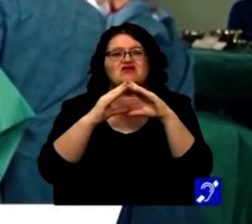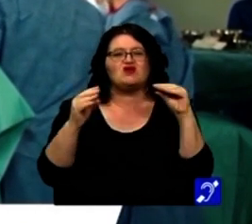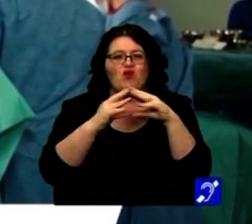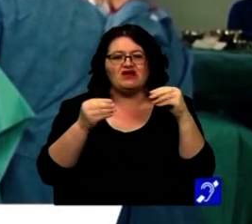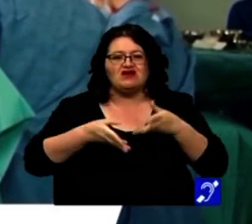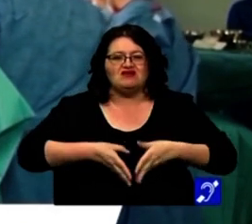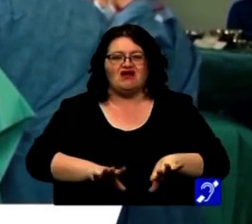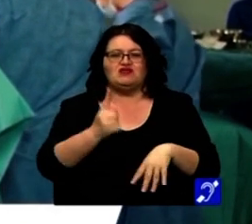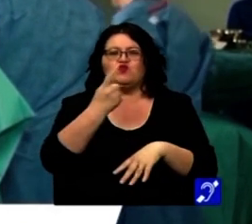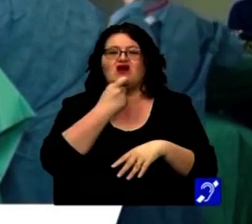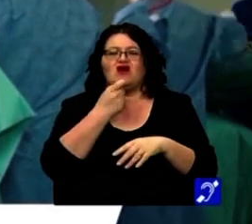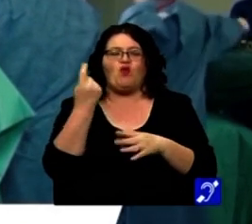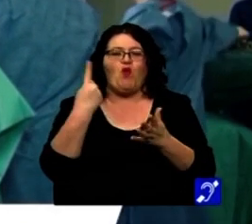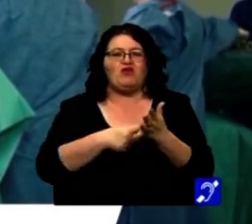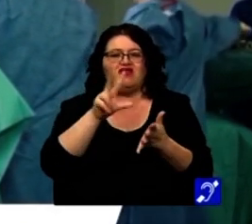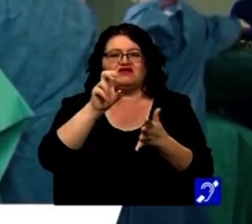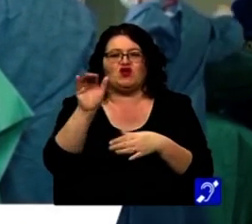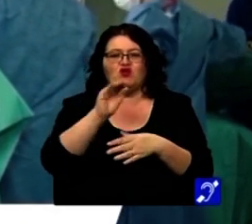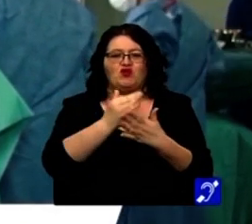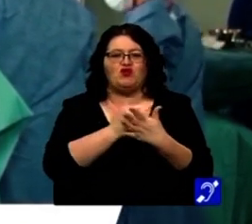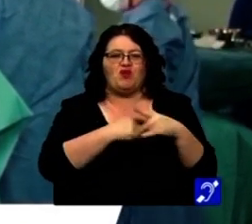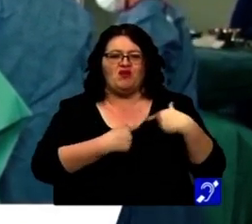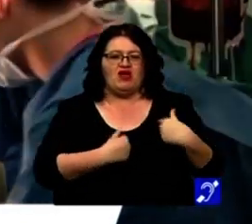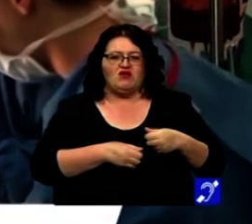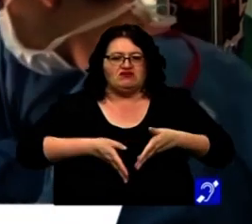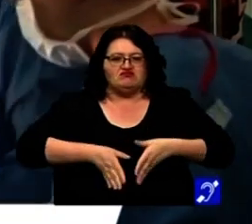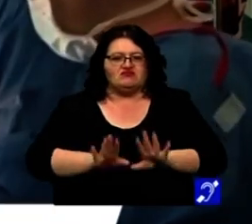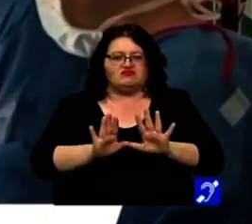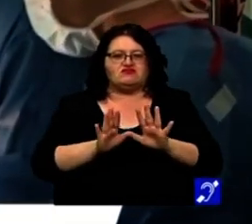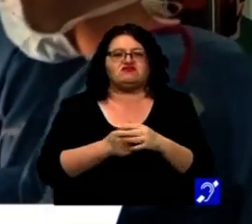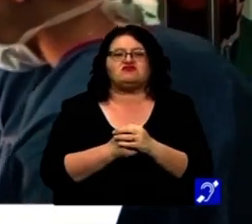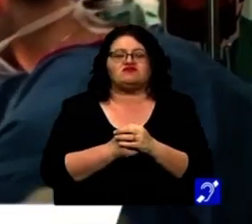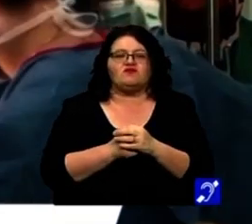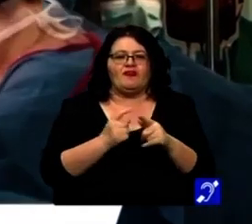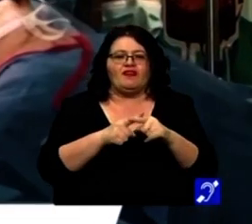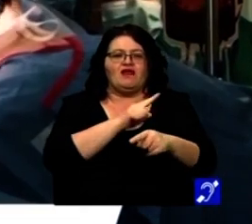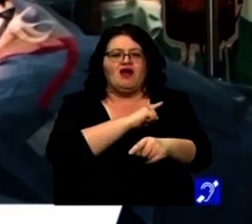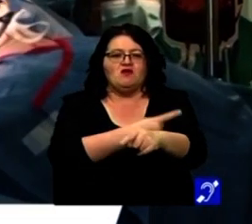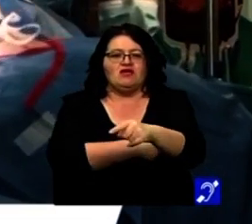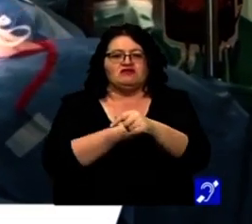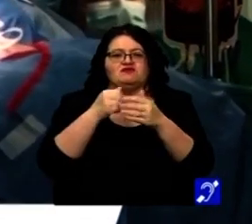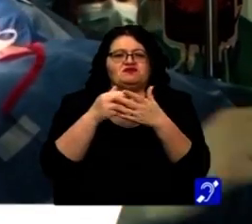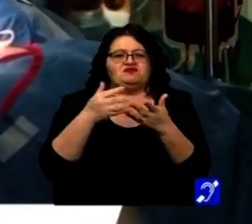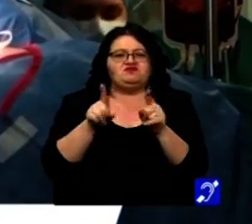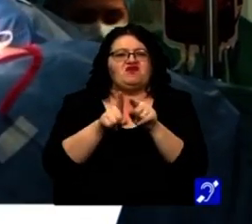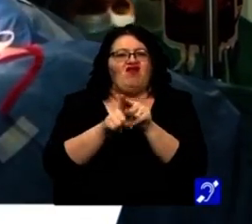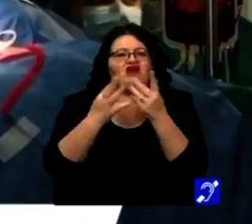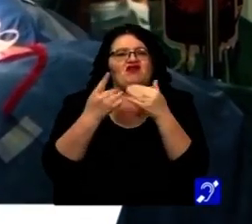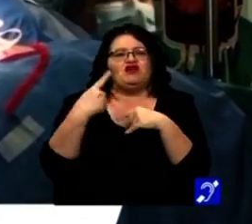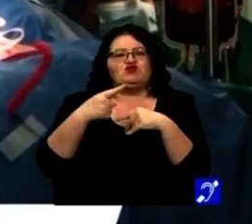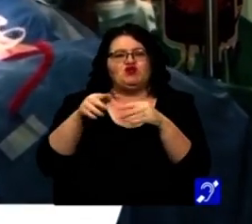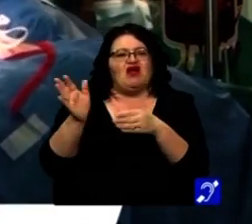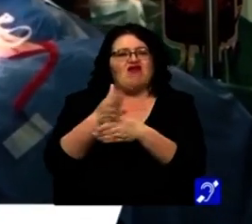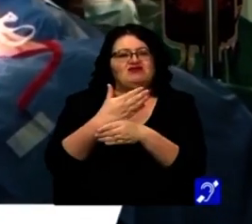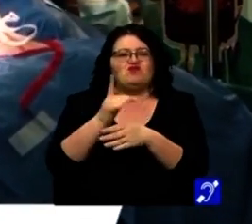România se nasc anual circa 1300 de copii cu malformații cardiace congenitale, iar capacitatea de operare este de doar câteva sute